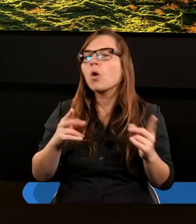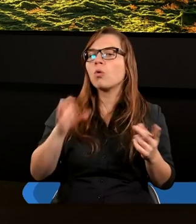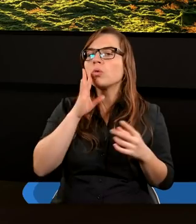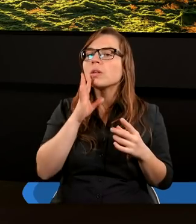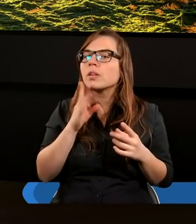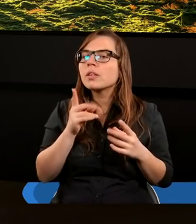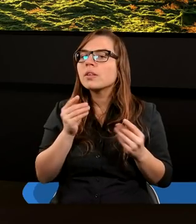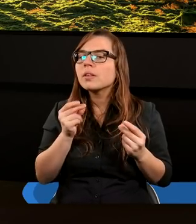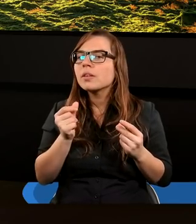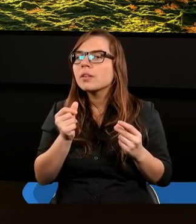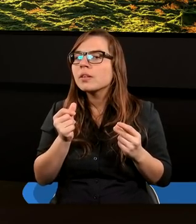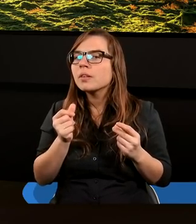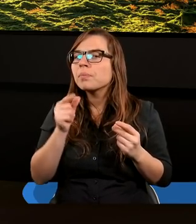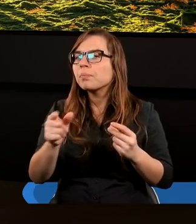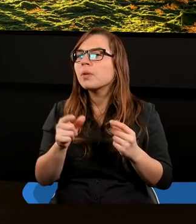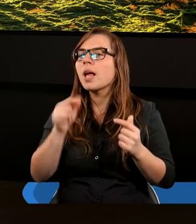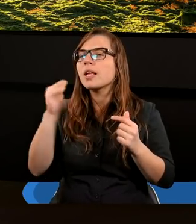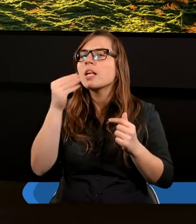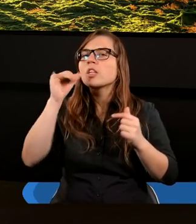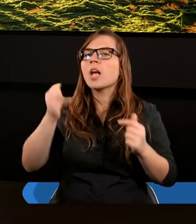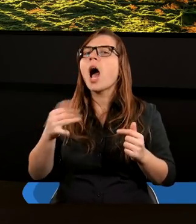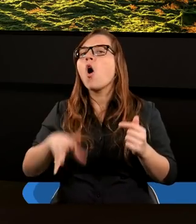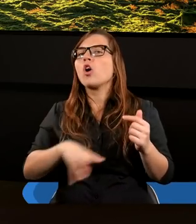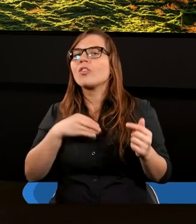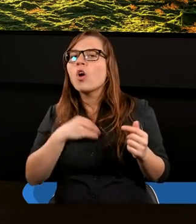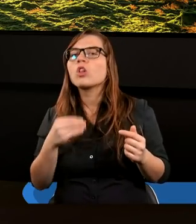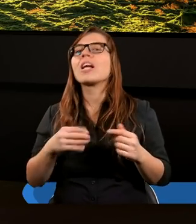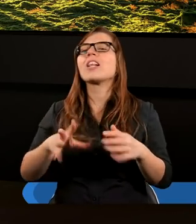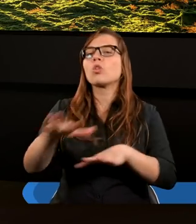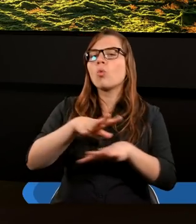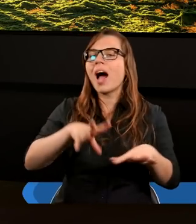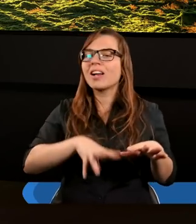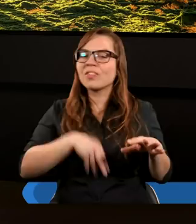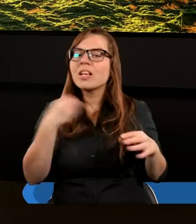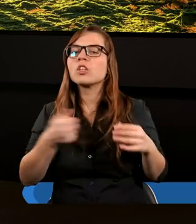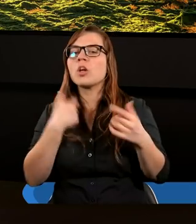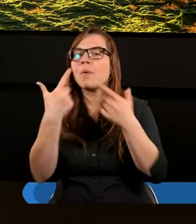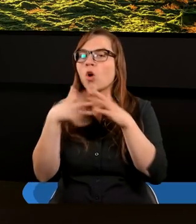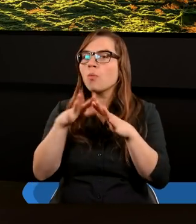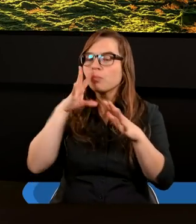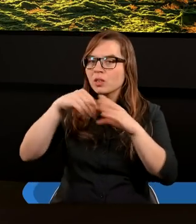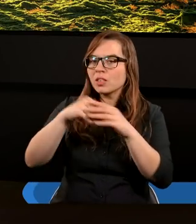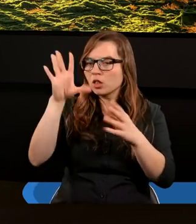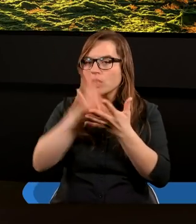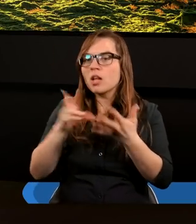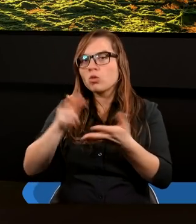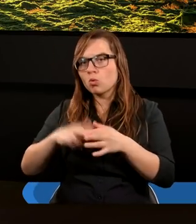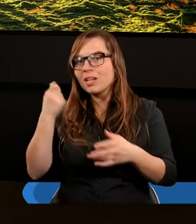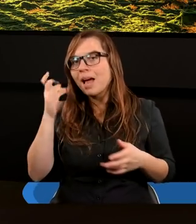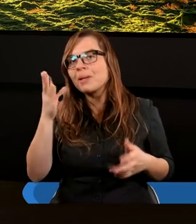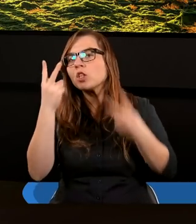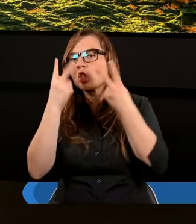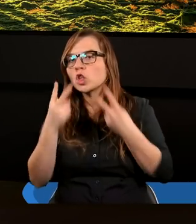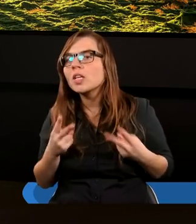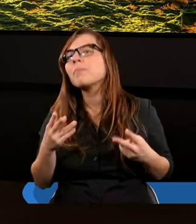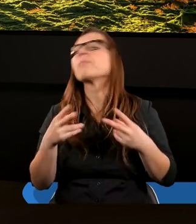będziemy, bo kościół jest przedstawiony jeszcze jako Świątynia Ducha Świętego. Ale żeby zrozumieć teksty, które zaraz będziemy